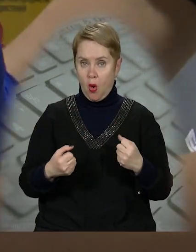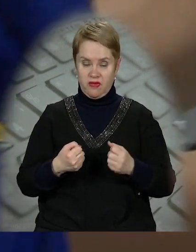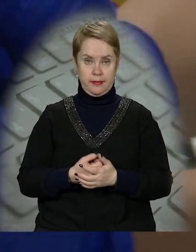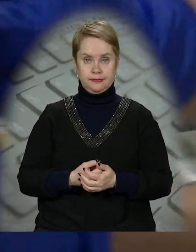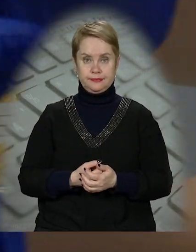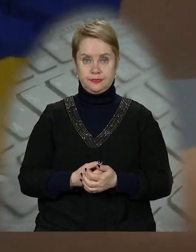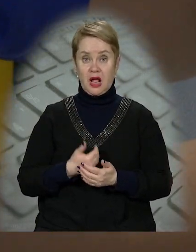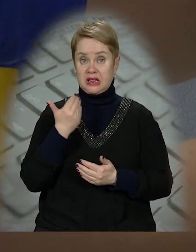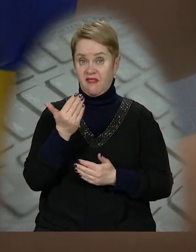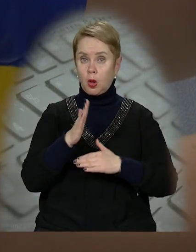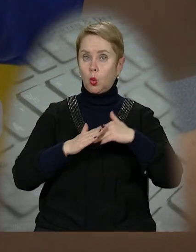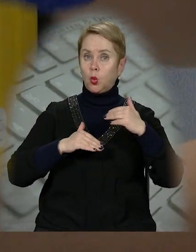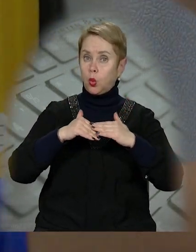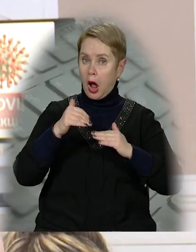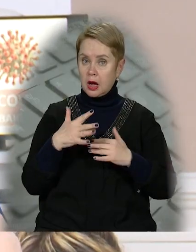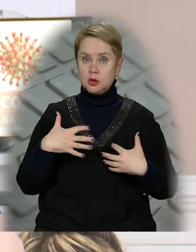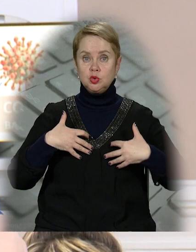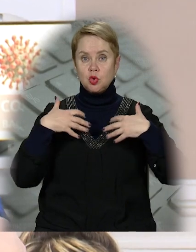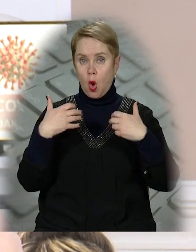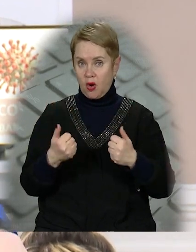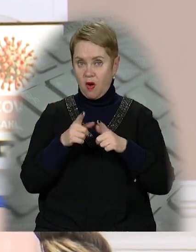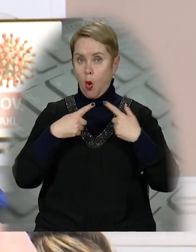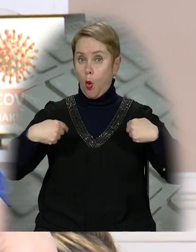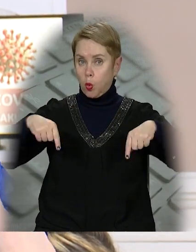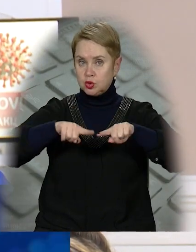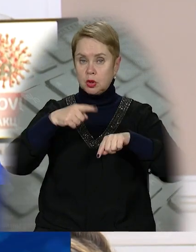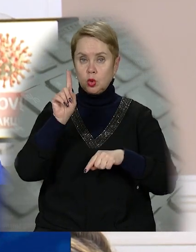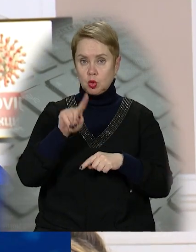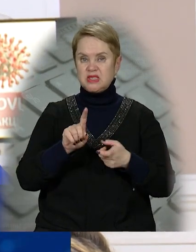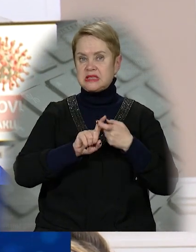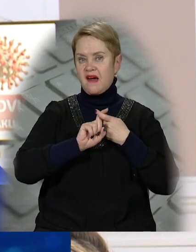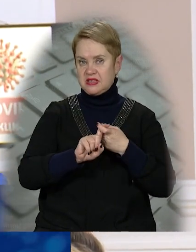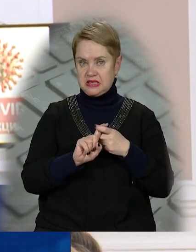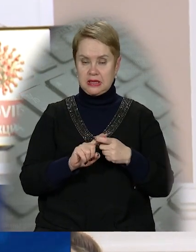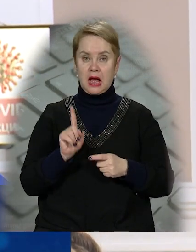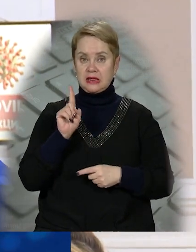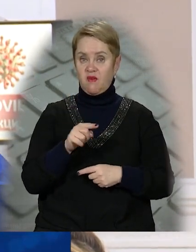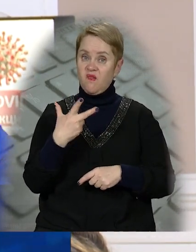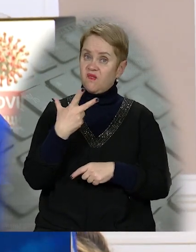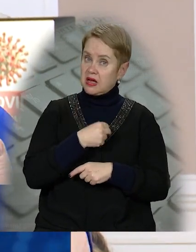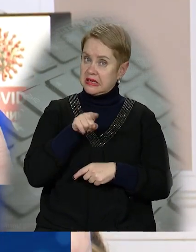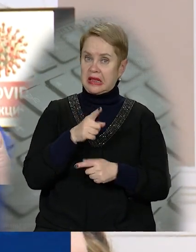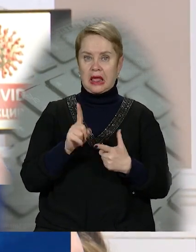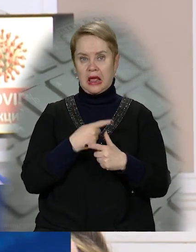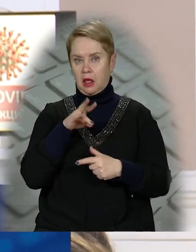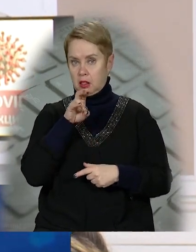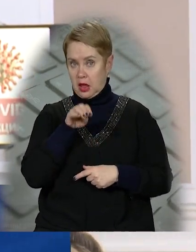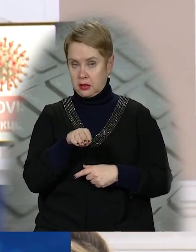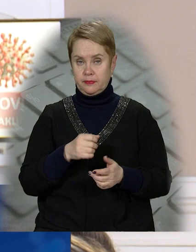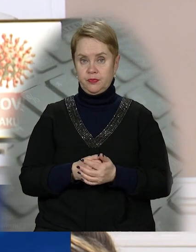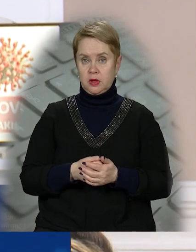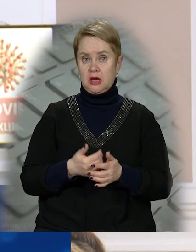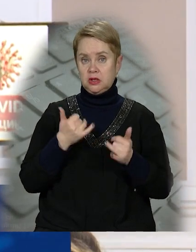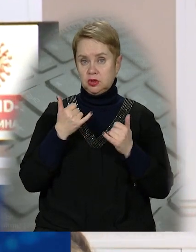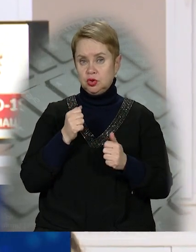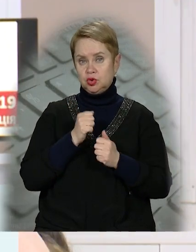в твоїх рухах і здоров'я окружаючих – це теж завість від того, вакцинувався це чи ні. Тому що